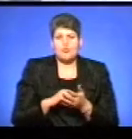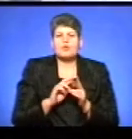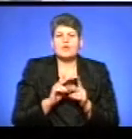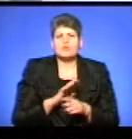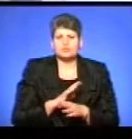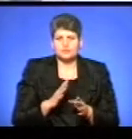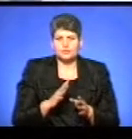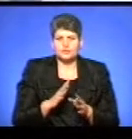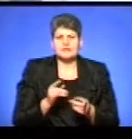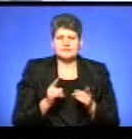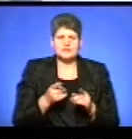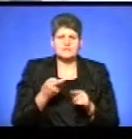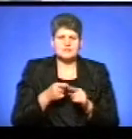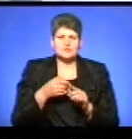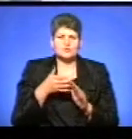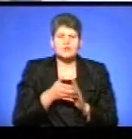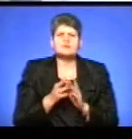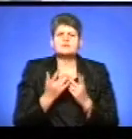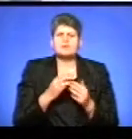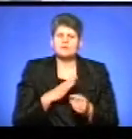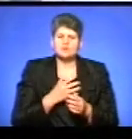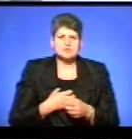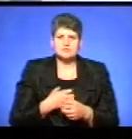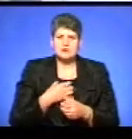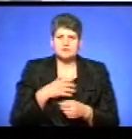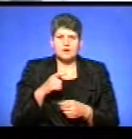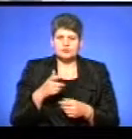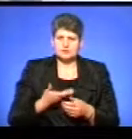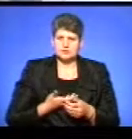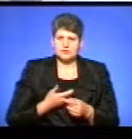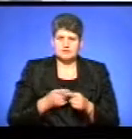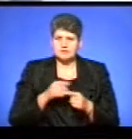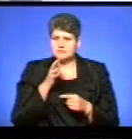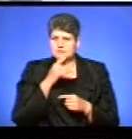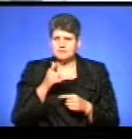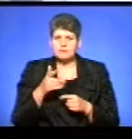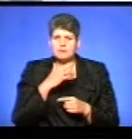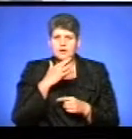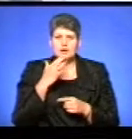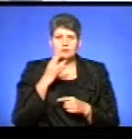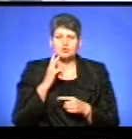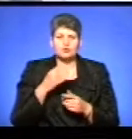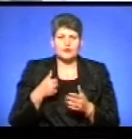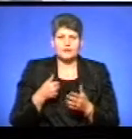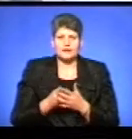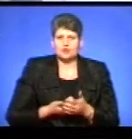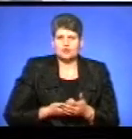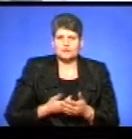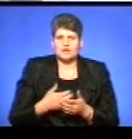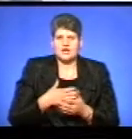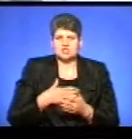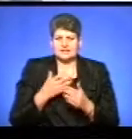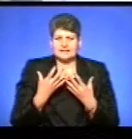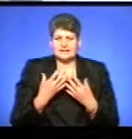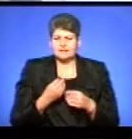Насправді розумієш, наскільки це все було страшно, як люди це все переживали, багато хто з них не дожив до наших днів і це дійсно